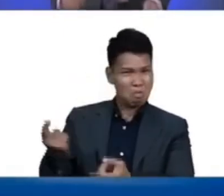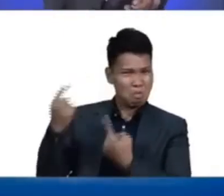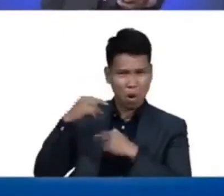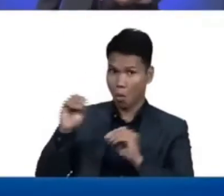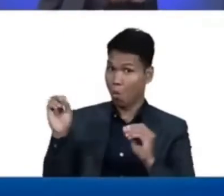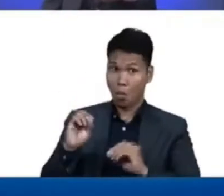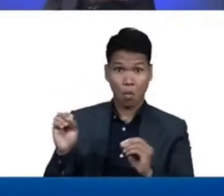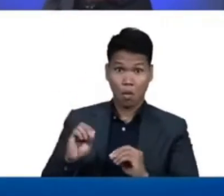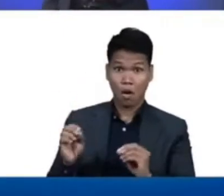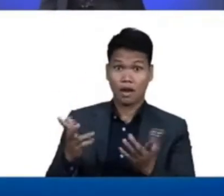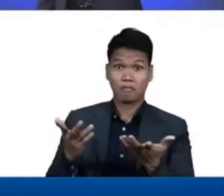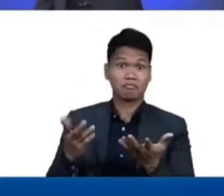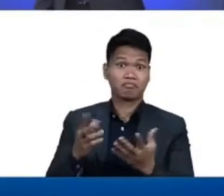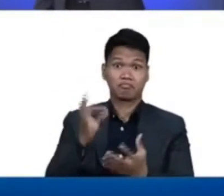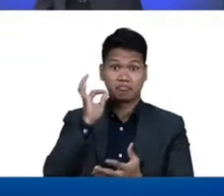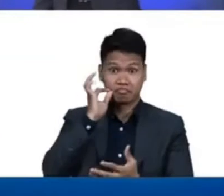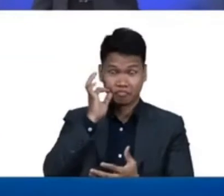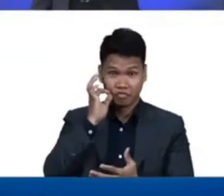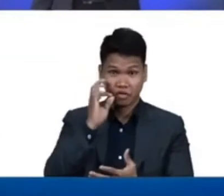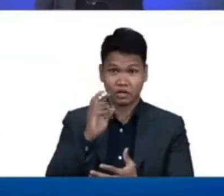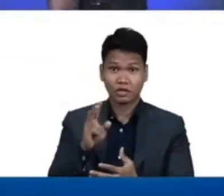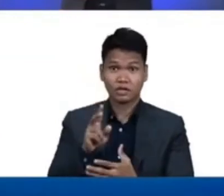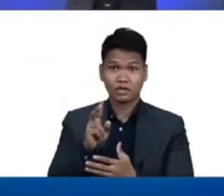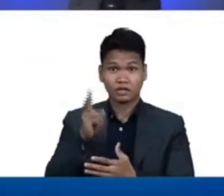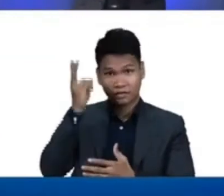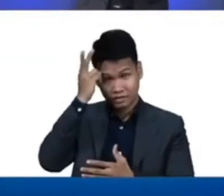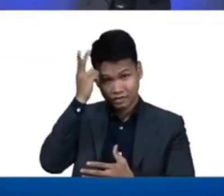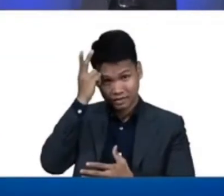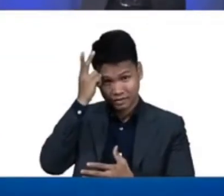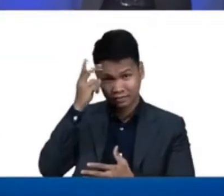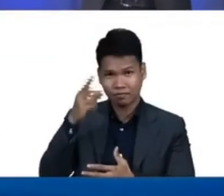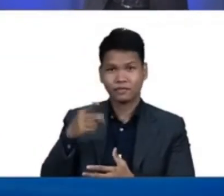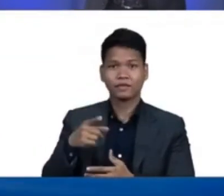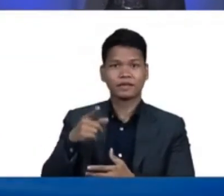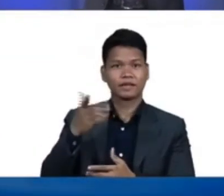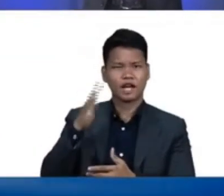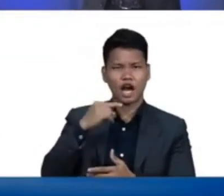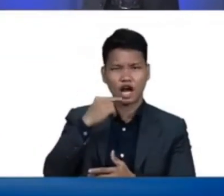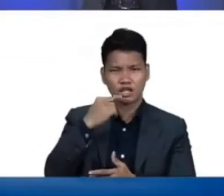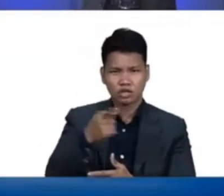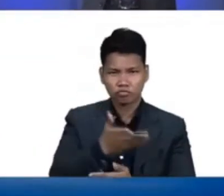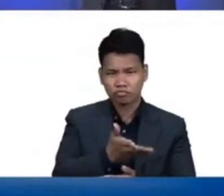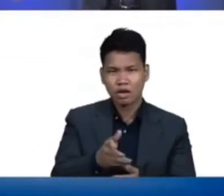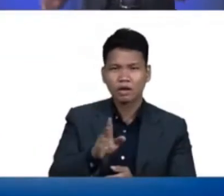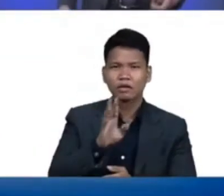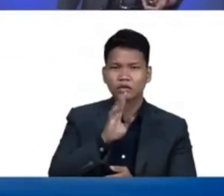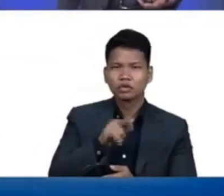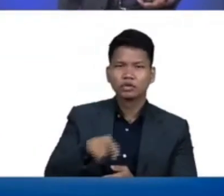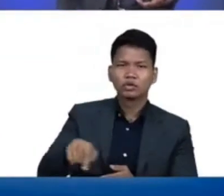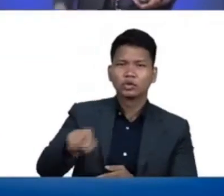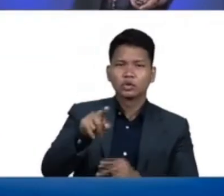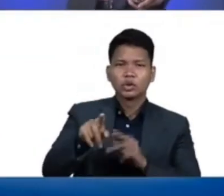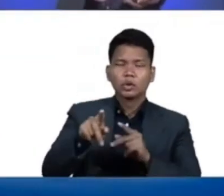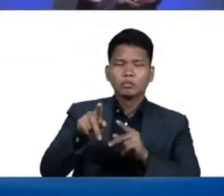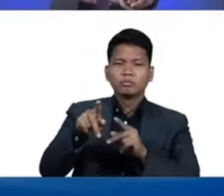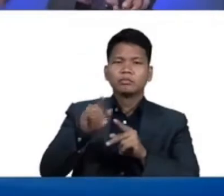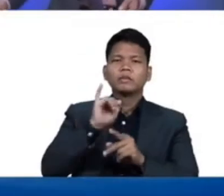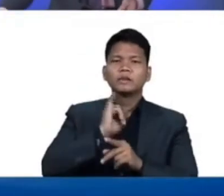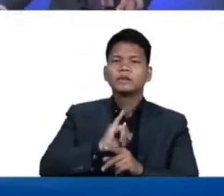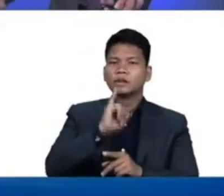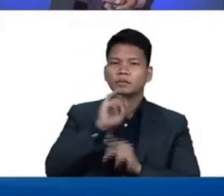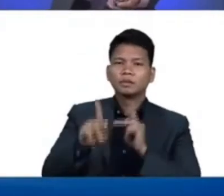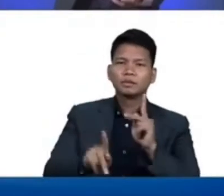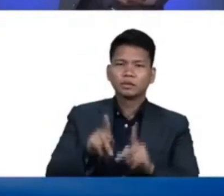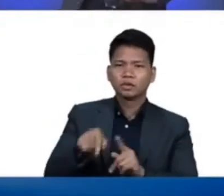ang sabi ng Panginoon speak to the children of Israel saying this these are the animals which you may